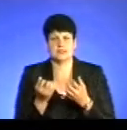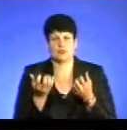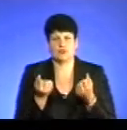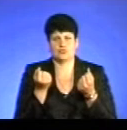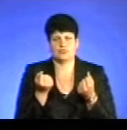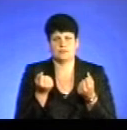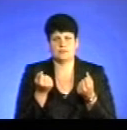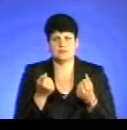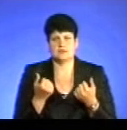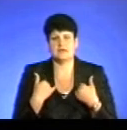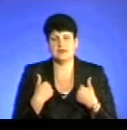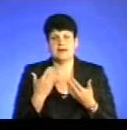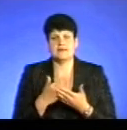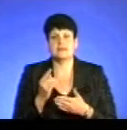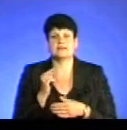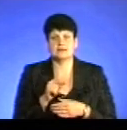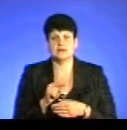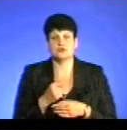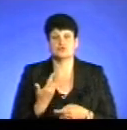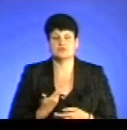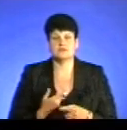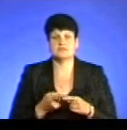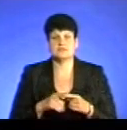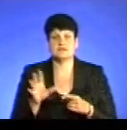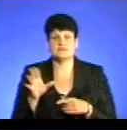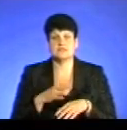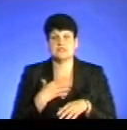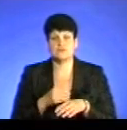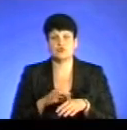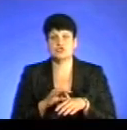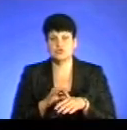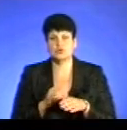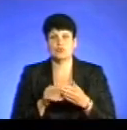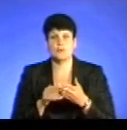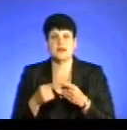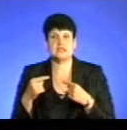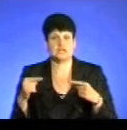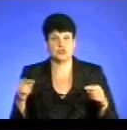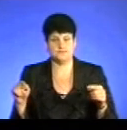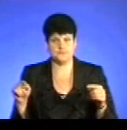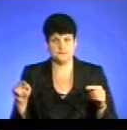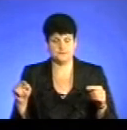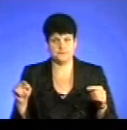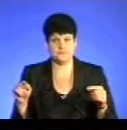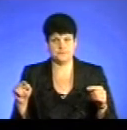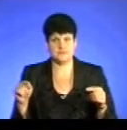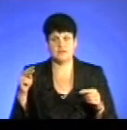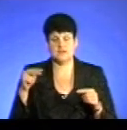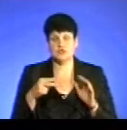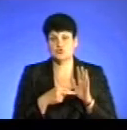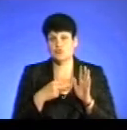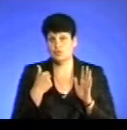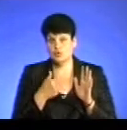Зараз є і одним із таких, що пережив це все на власній шкірі і допомагає іншим. В 2007